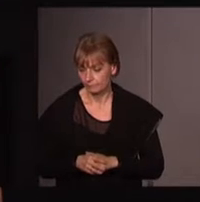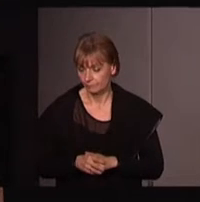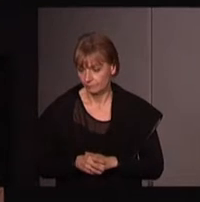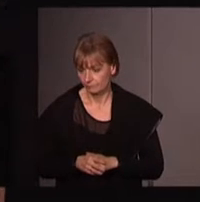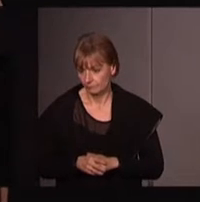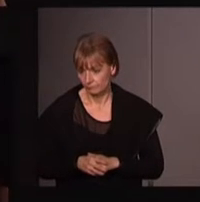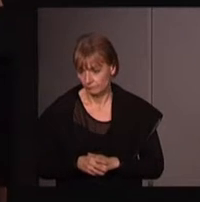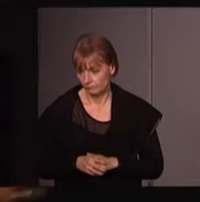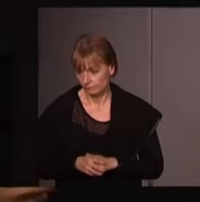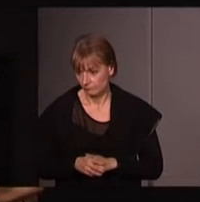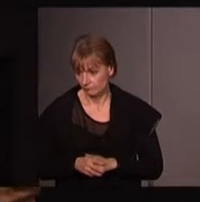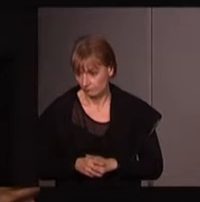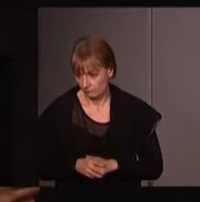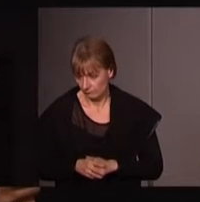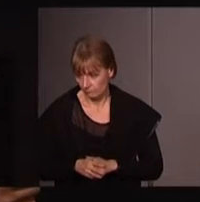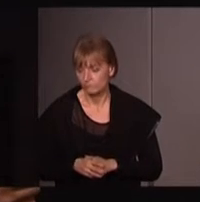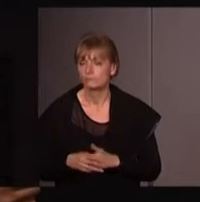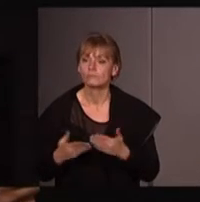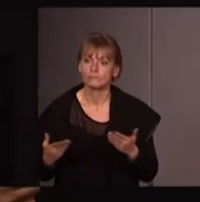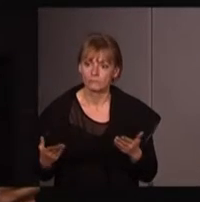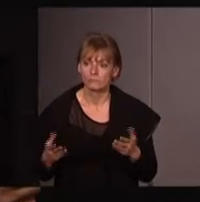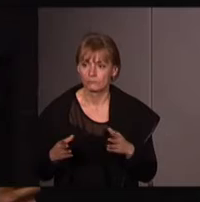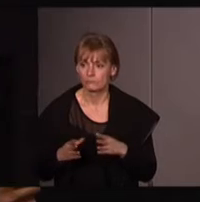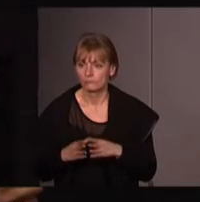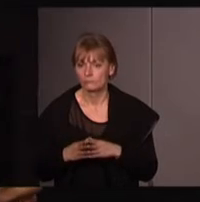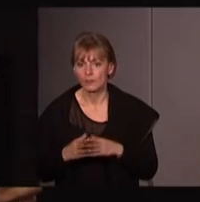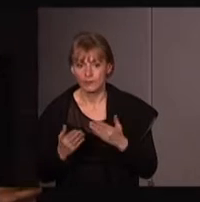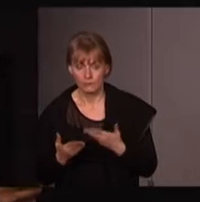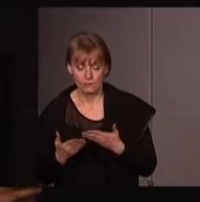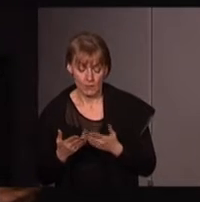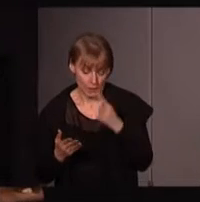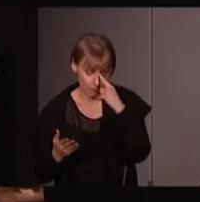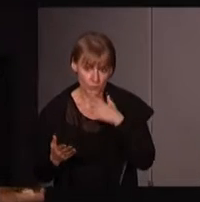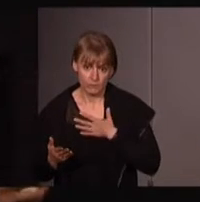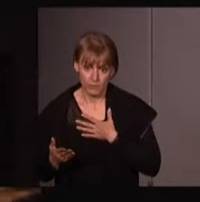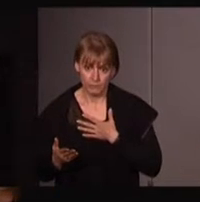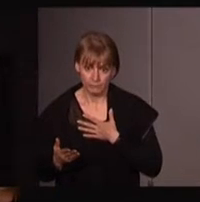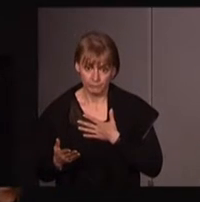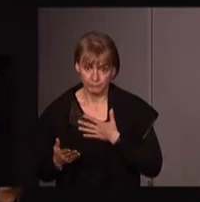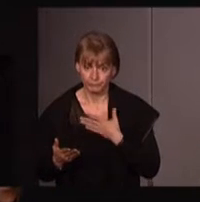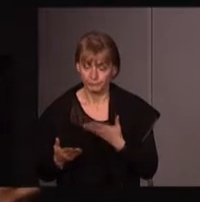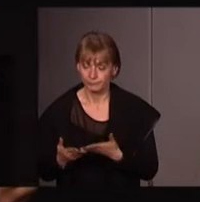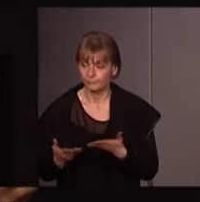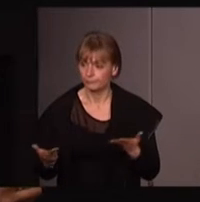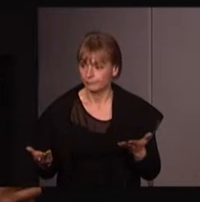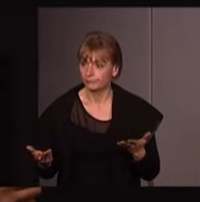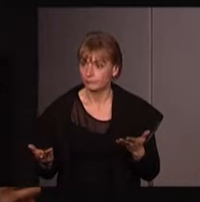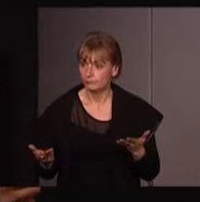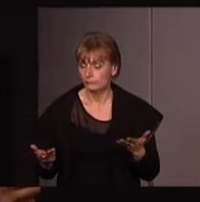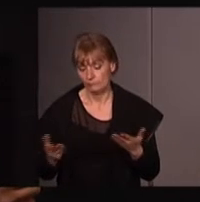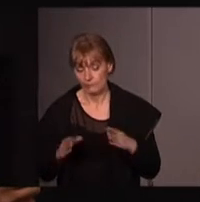Je voudrais dire peut-être encore cela. En tout cas, on comprend ici, à mon sens, que c'est cette idée d'une position